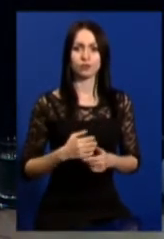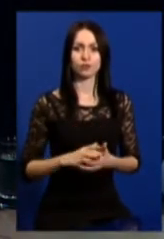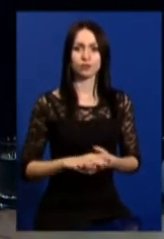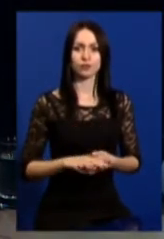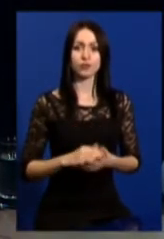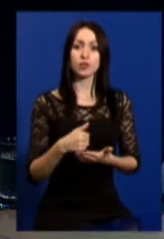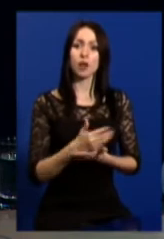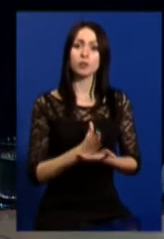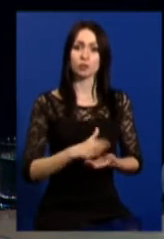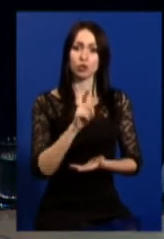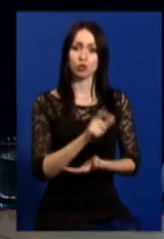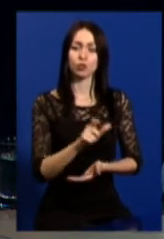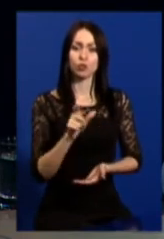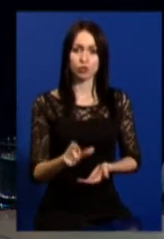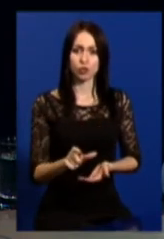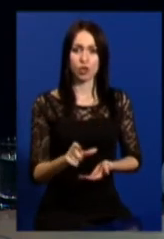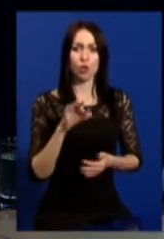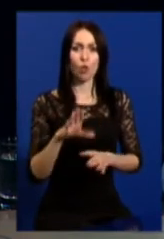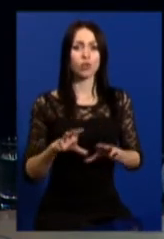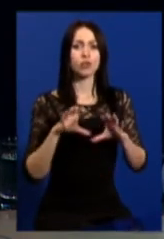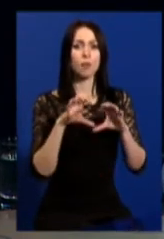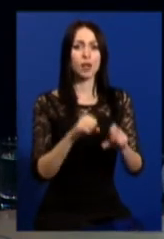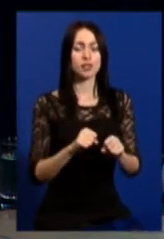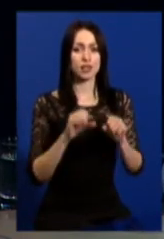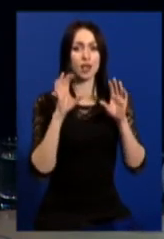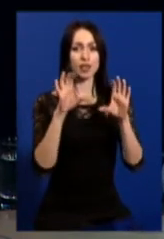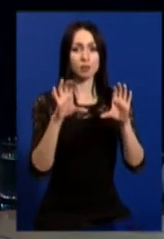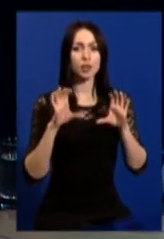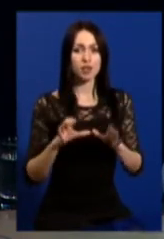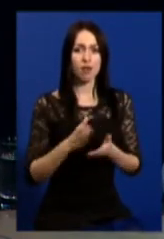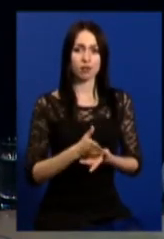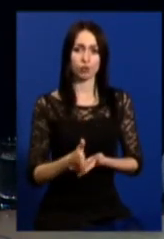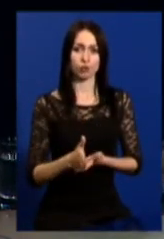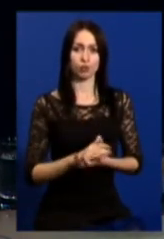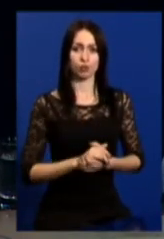Забезпечити людей від нападу кримінальних структур.